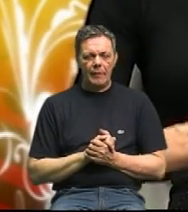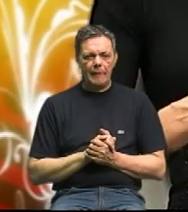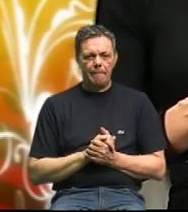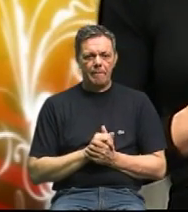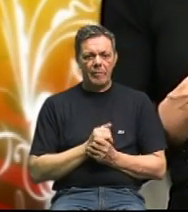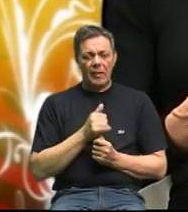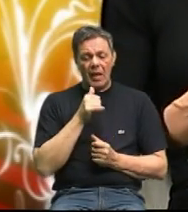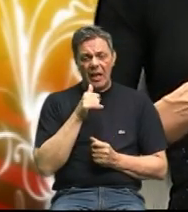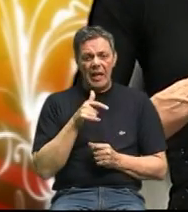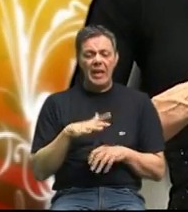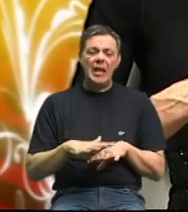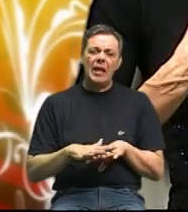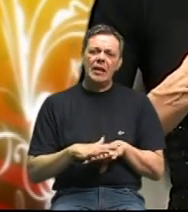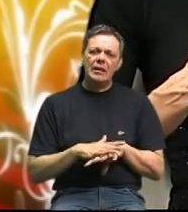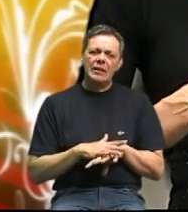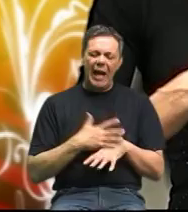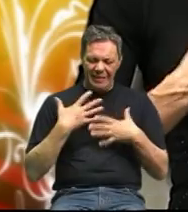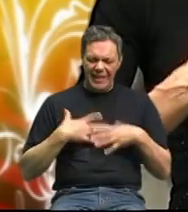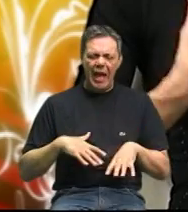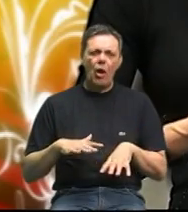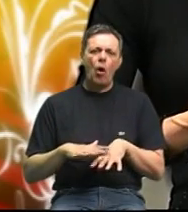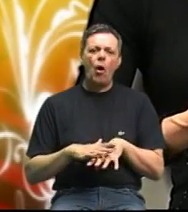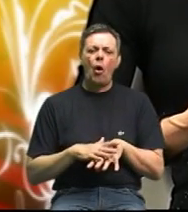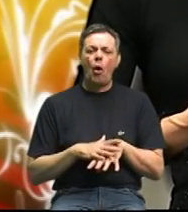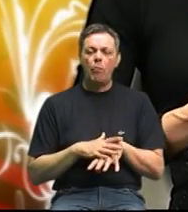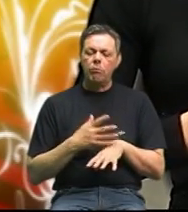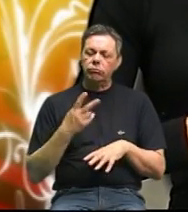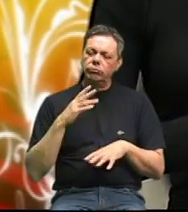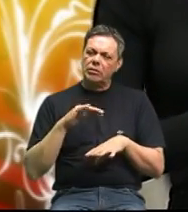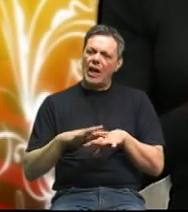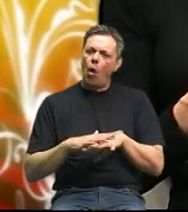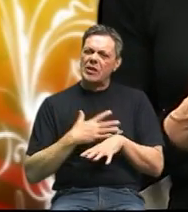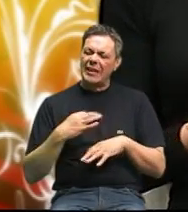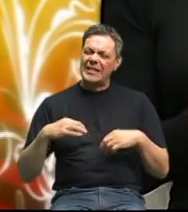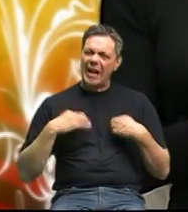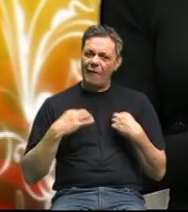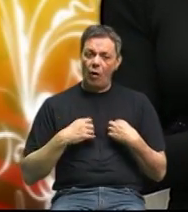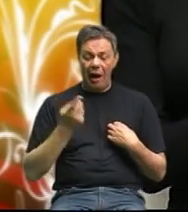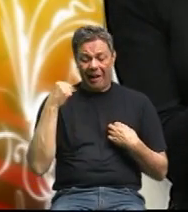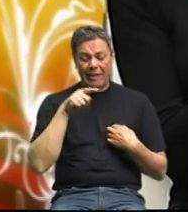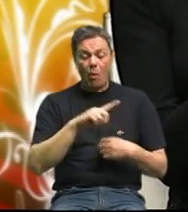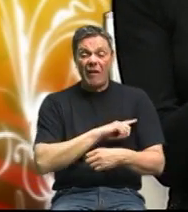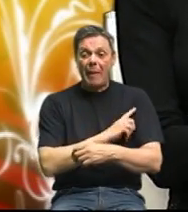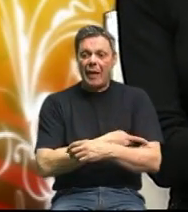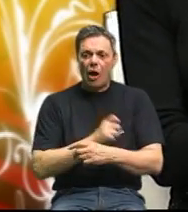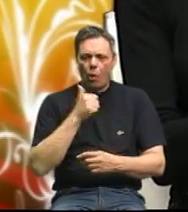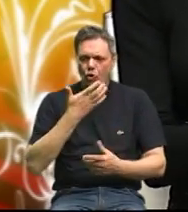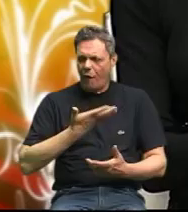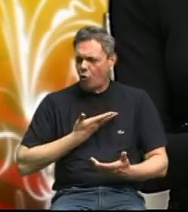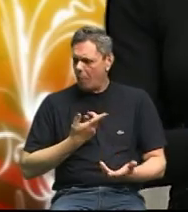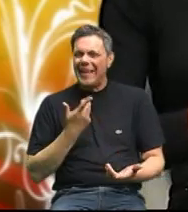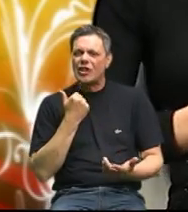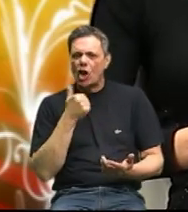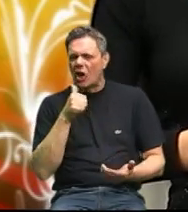osieti tijelo jako zdravo ali da bi ova energia koju čovjek dobija iz